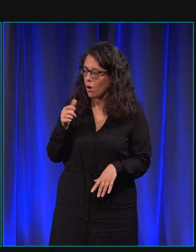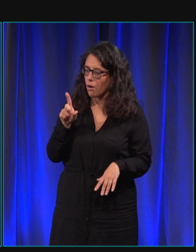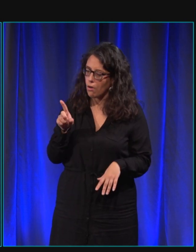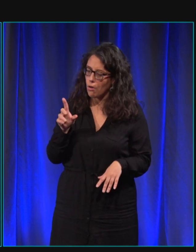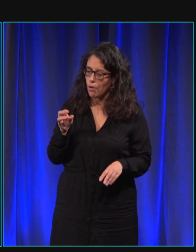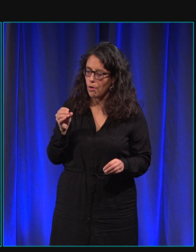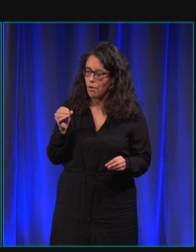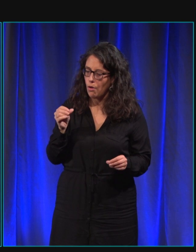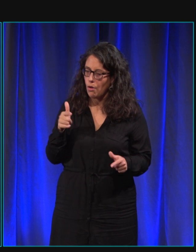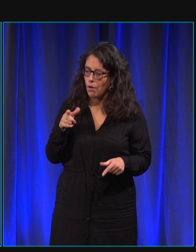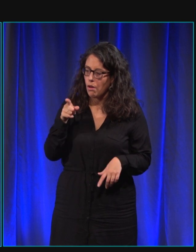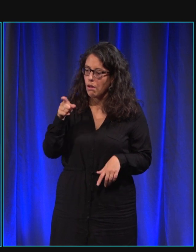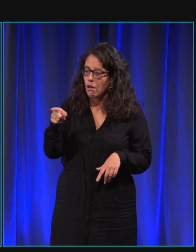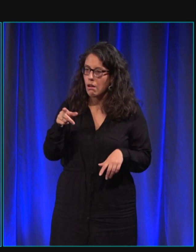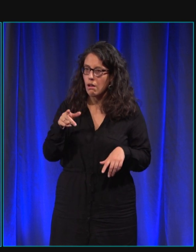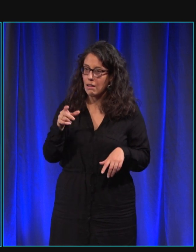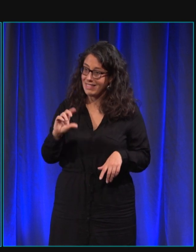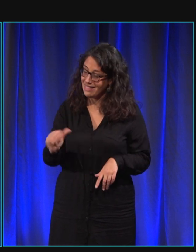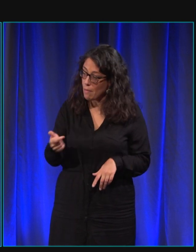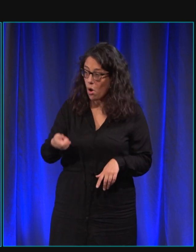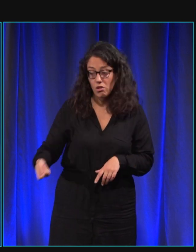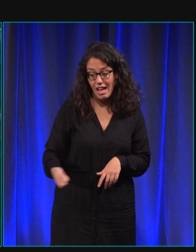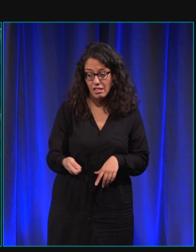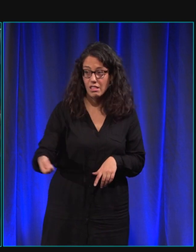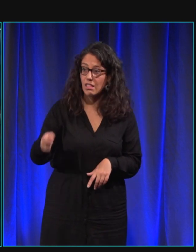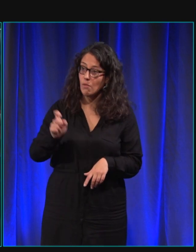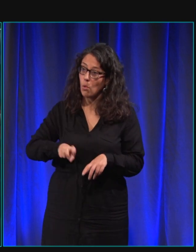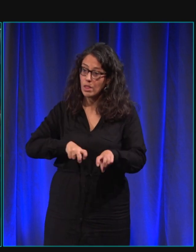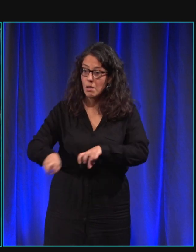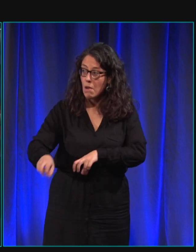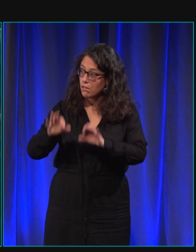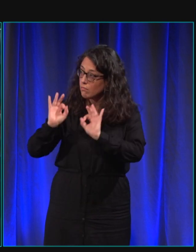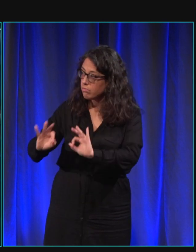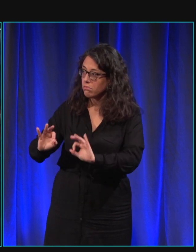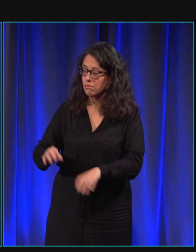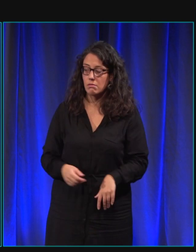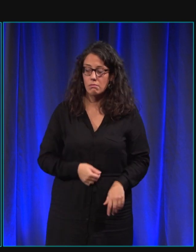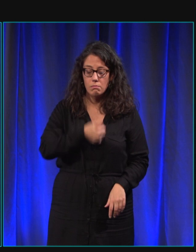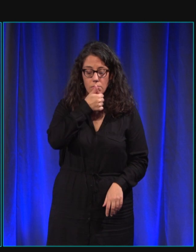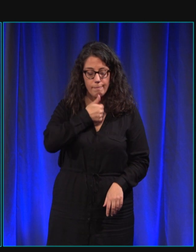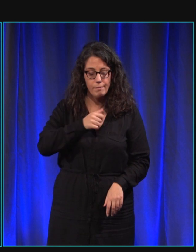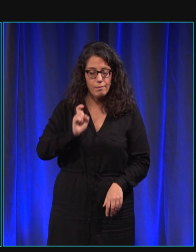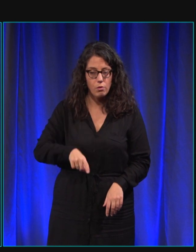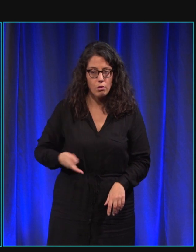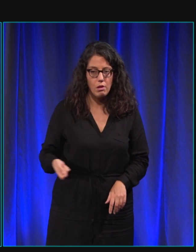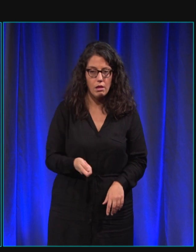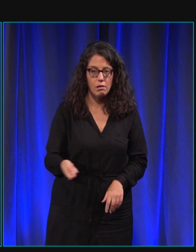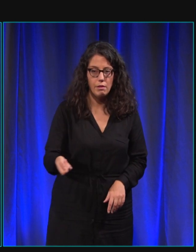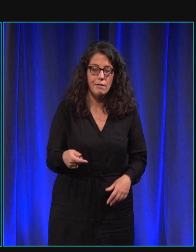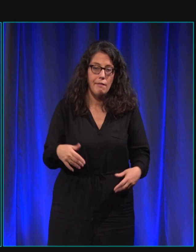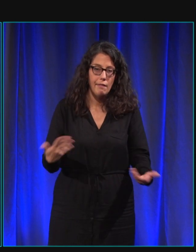déplacer correctement avec une canne. Donc, il a fallu que je me mette à la canne. Mais bon, la canne, c